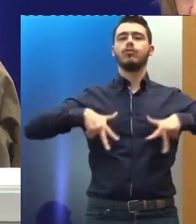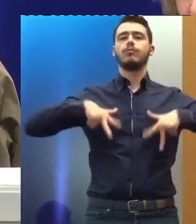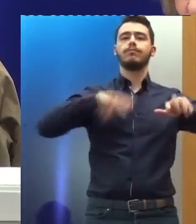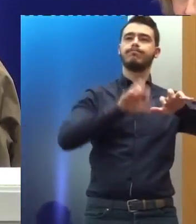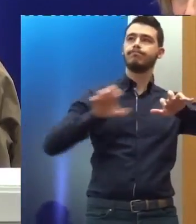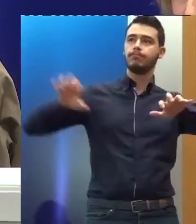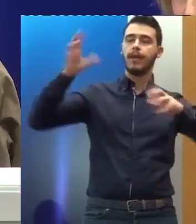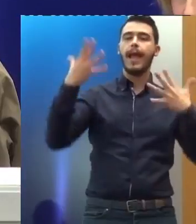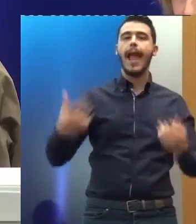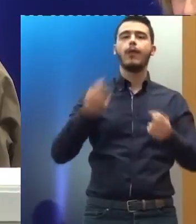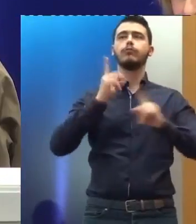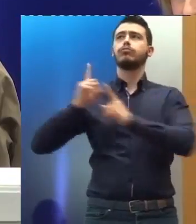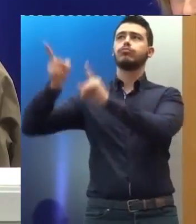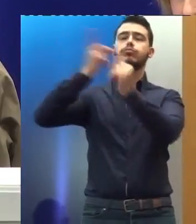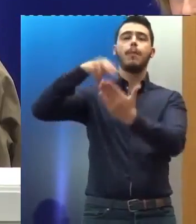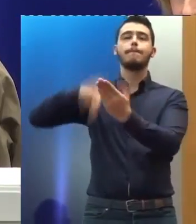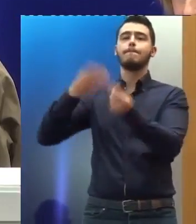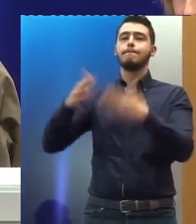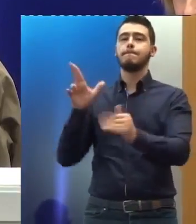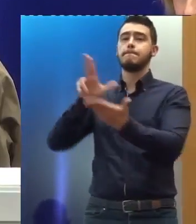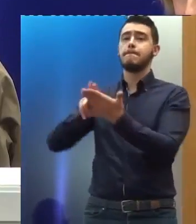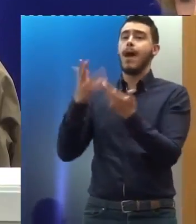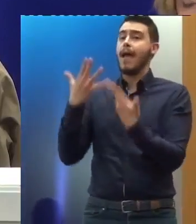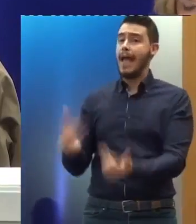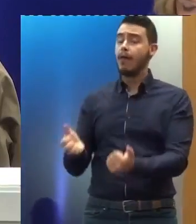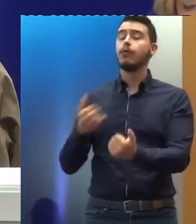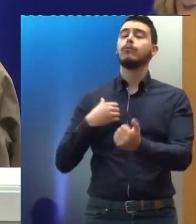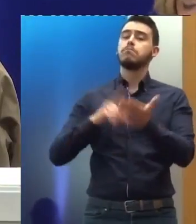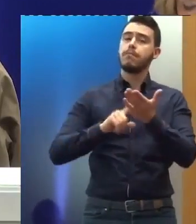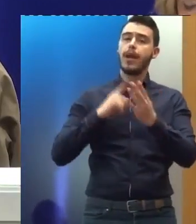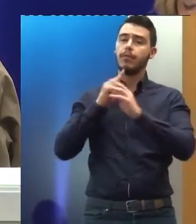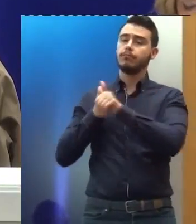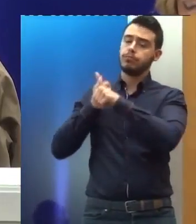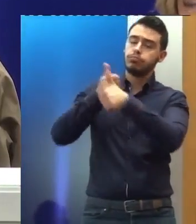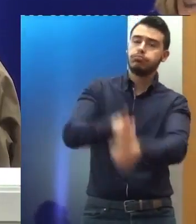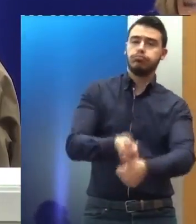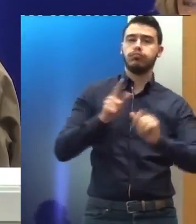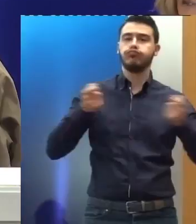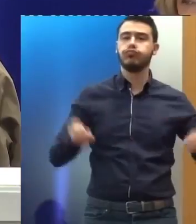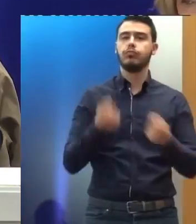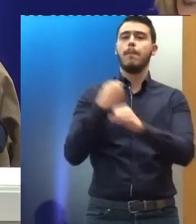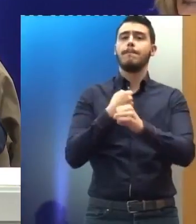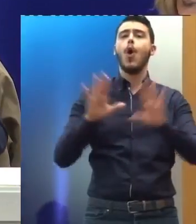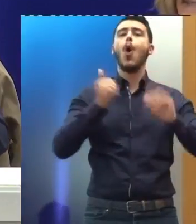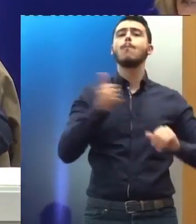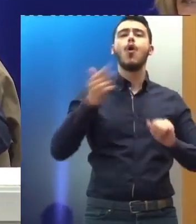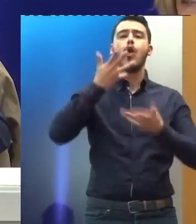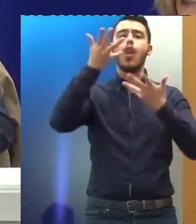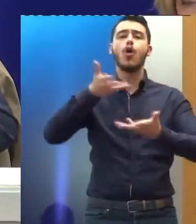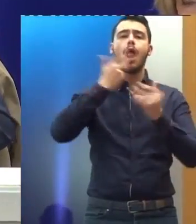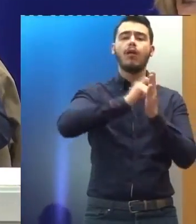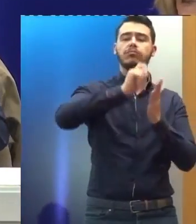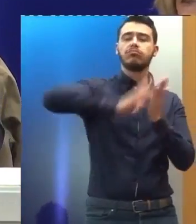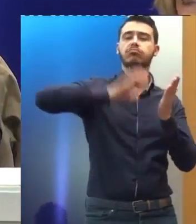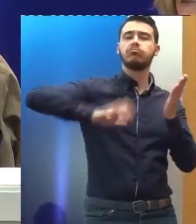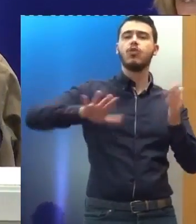δεσμεύσεις που έχουν. Είτε είναι συμβατικές, είτε είναι όλο αυτό το δίκαιο το οποίο παράγεται κυρίως από όργανα τα